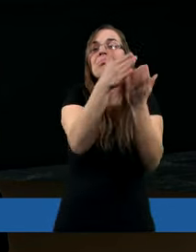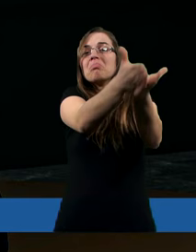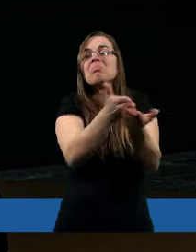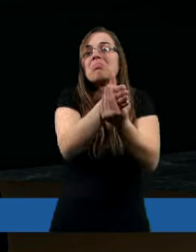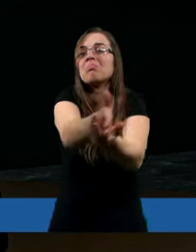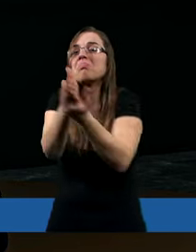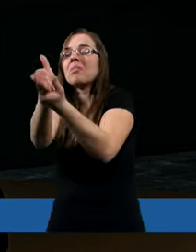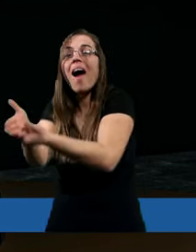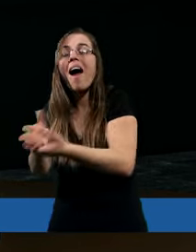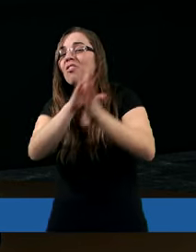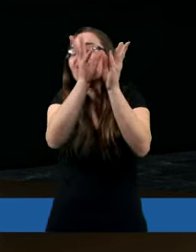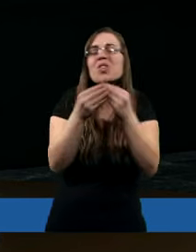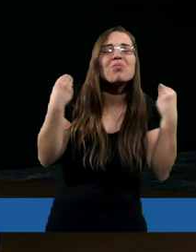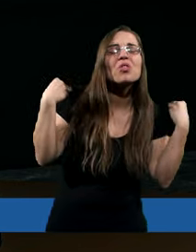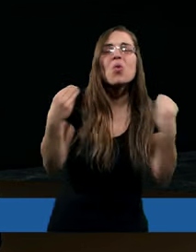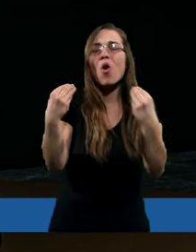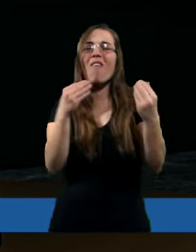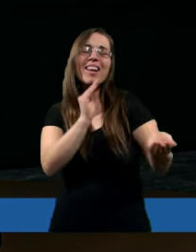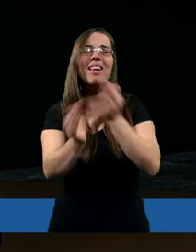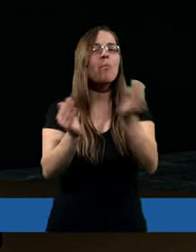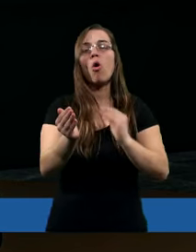w cudowny sposób,